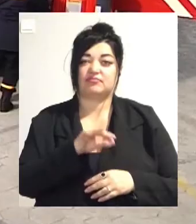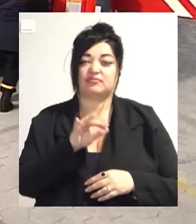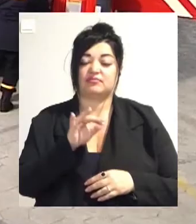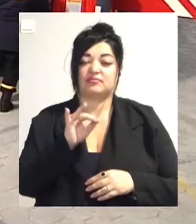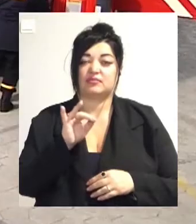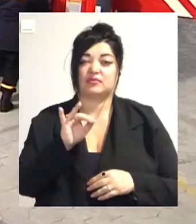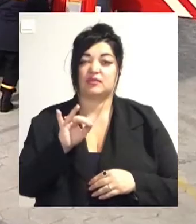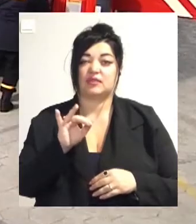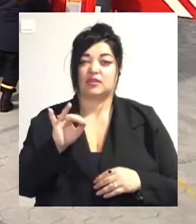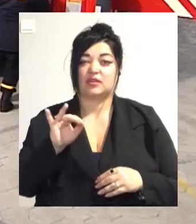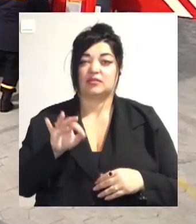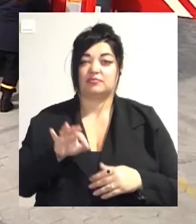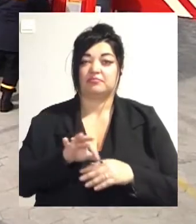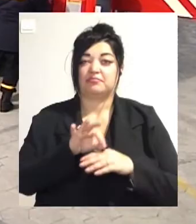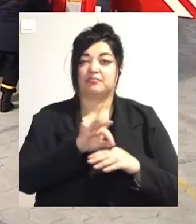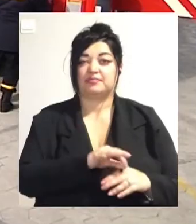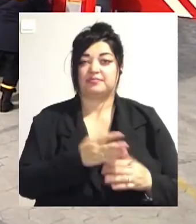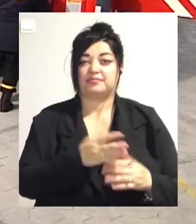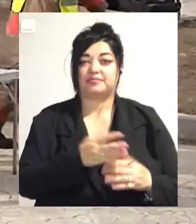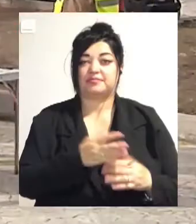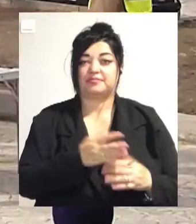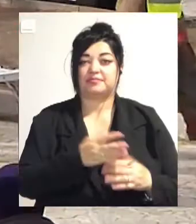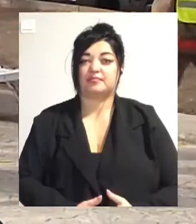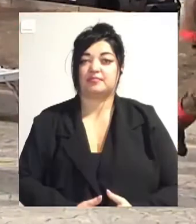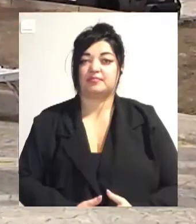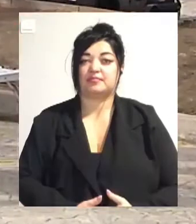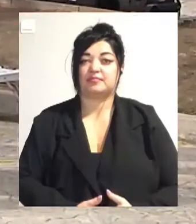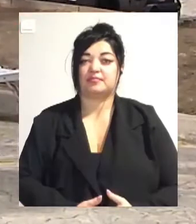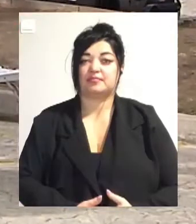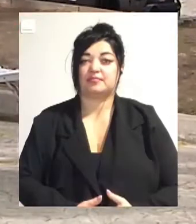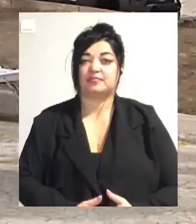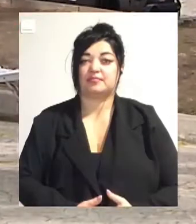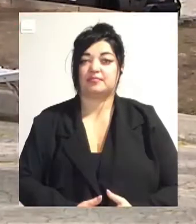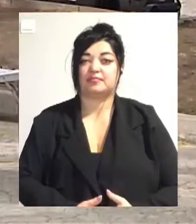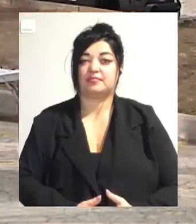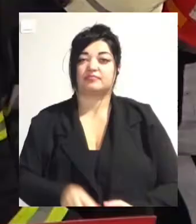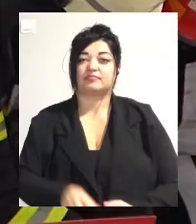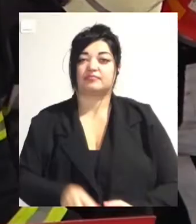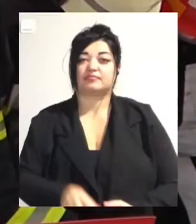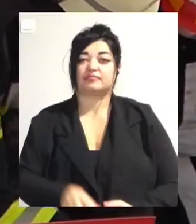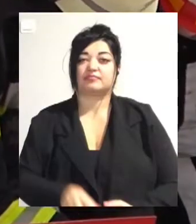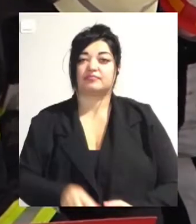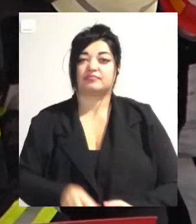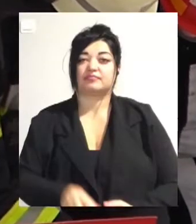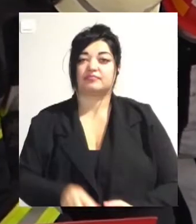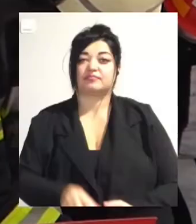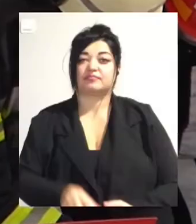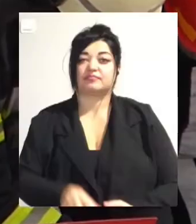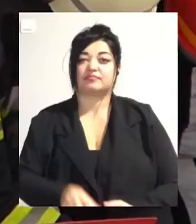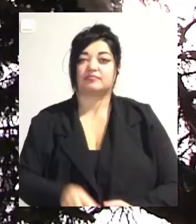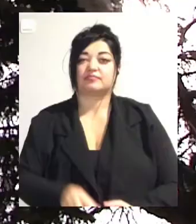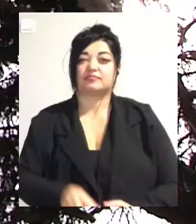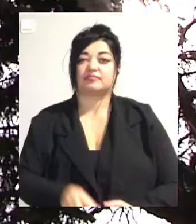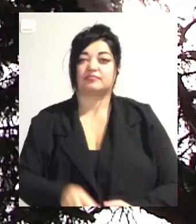поверсі. У навчаннях взяли участь 35 рятувальників головного управління Держслужби з надзвичайних ситуацій в Одеській